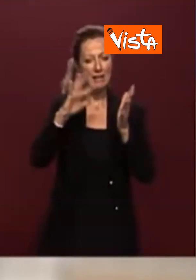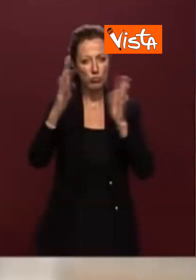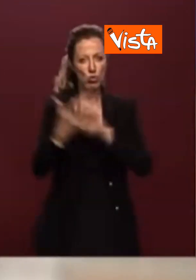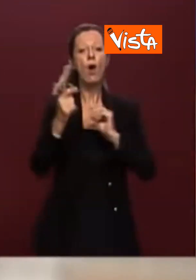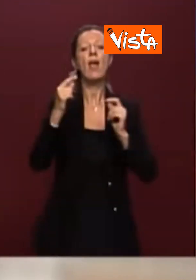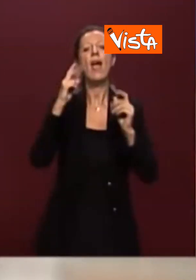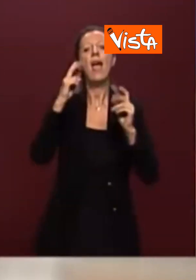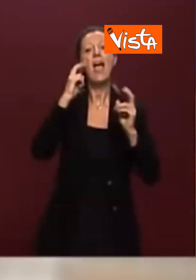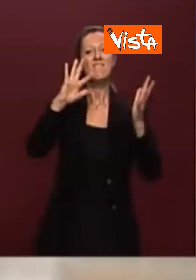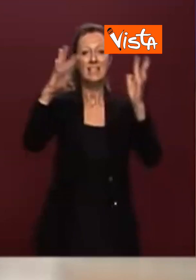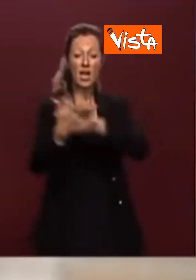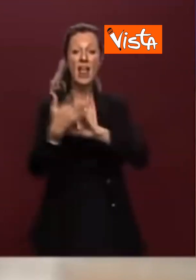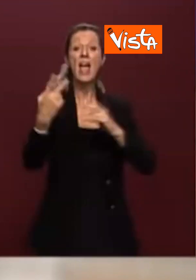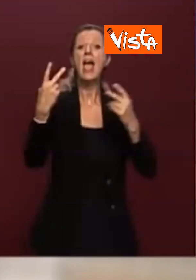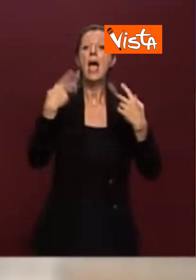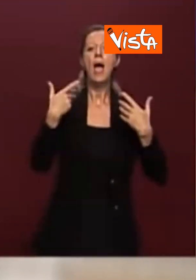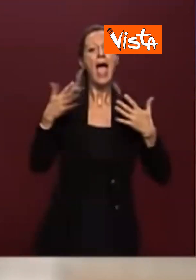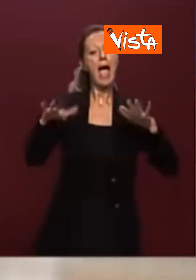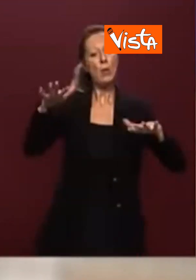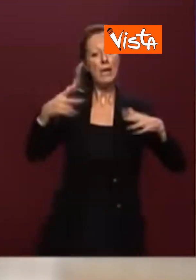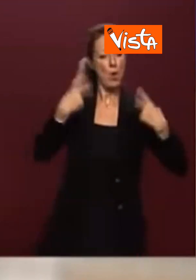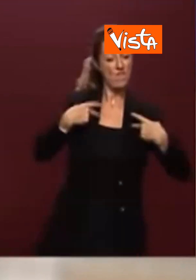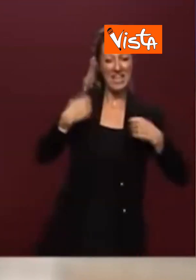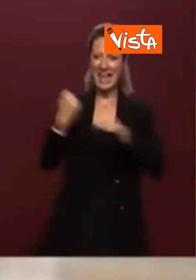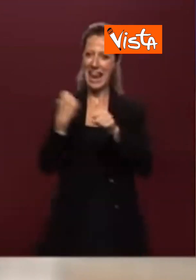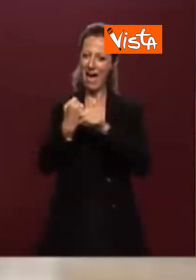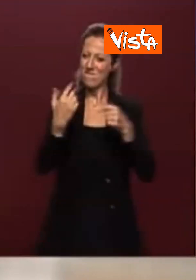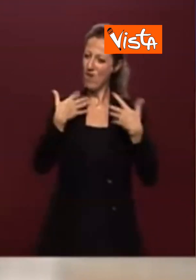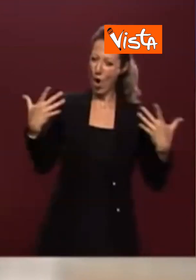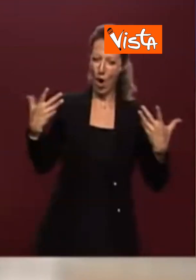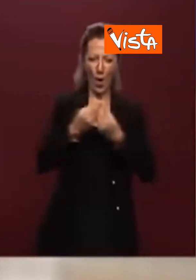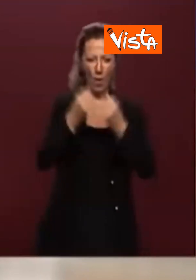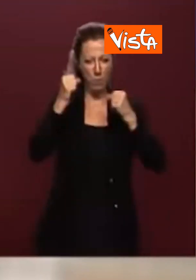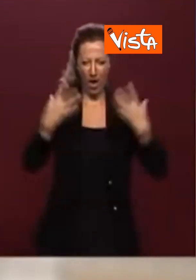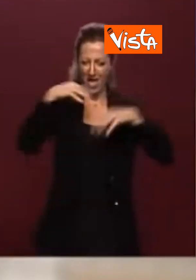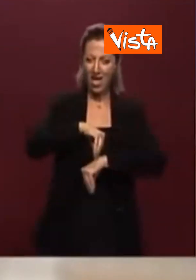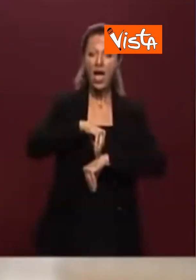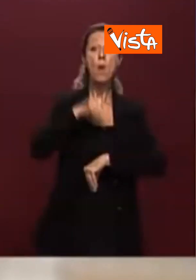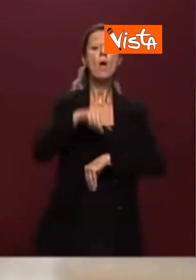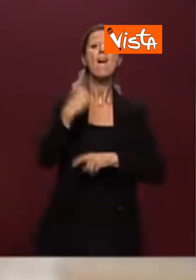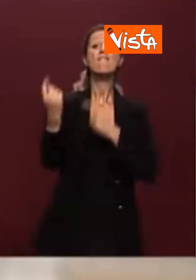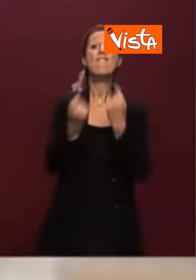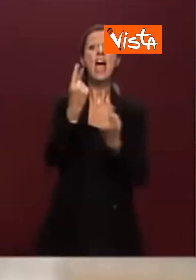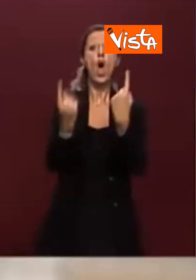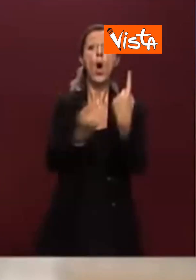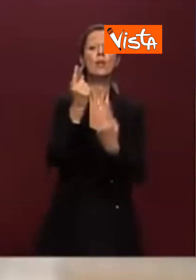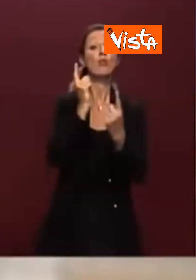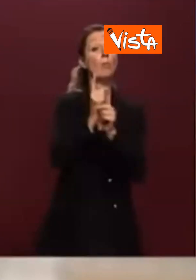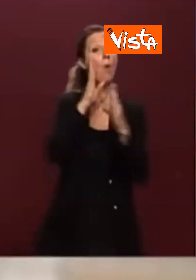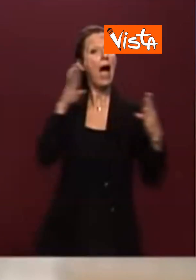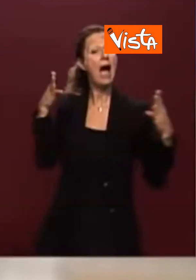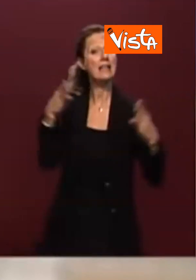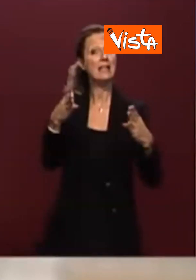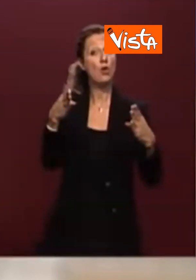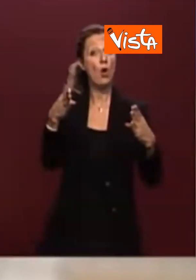-lavoro sono solo alcuni fenomeni cui dobbiamo prestare attenzione in vista